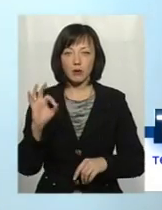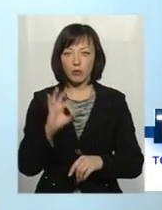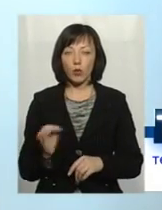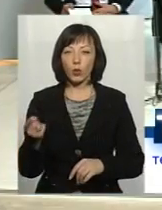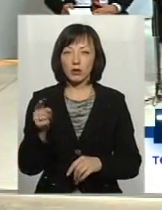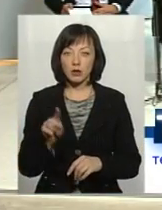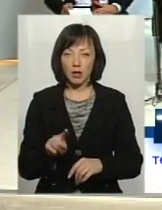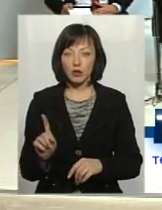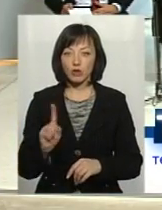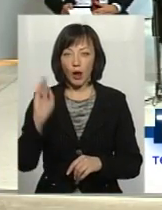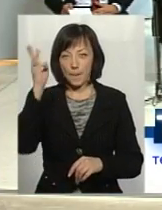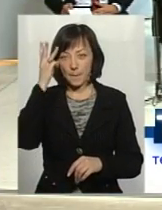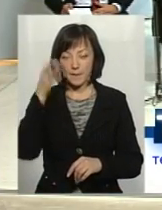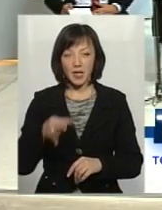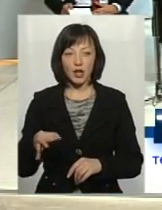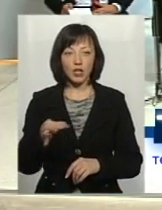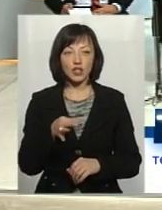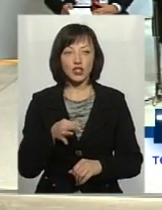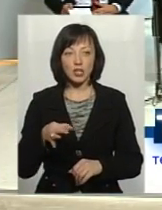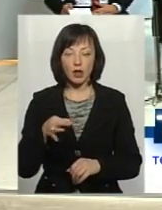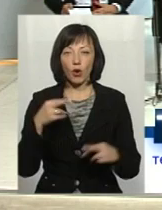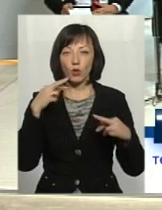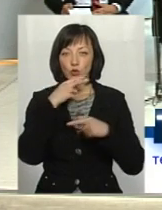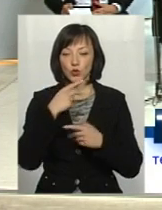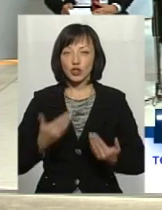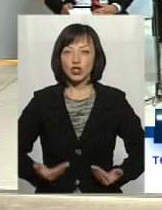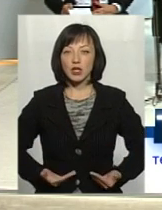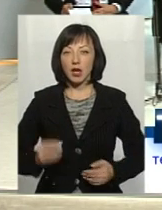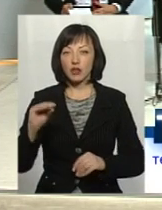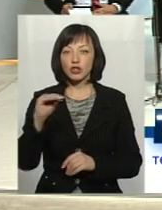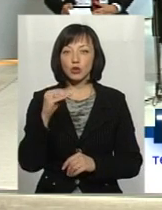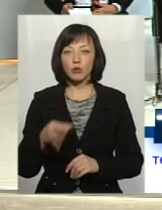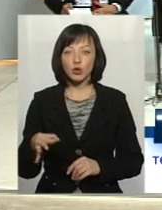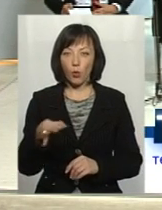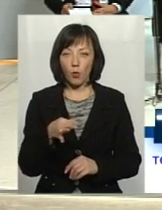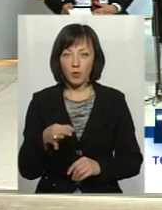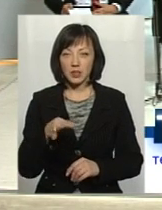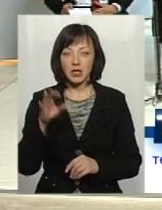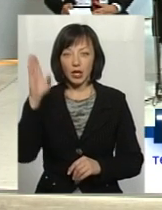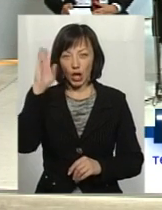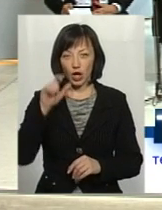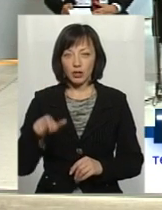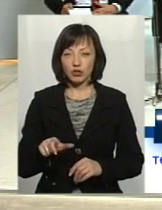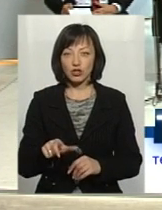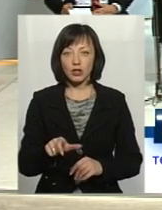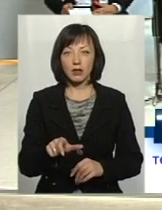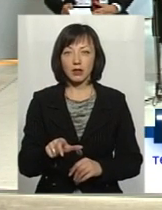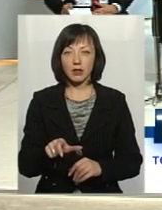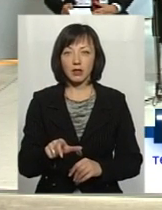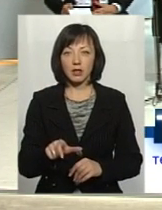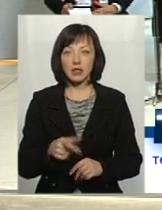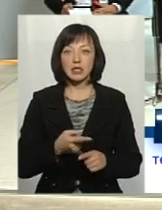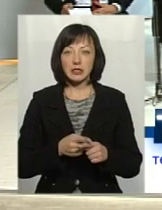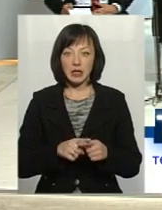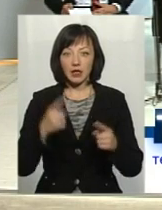що Хмельниччина утрує життя Житомирській області і річки. З тієї